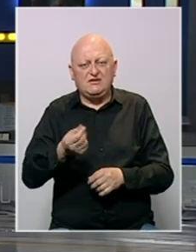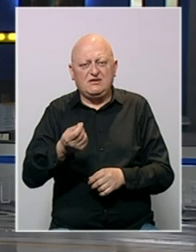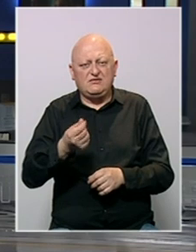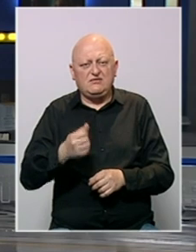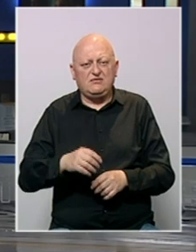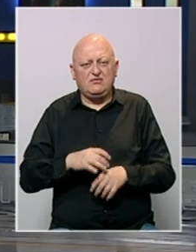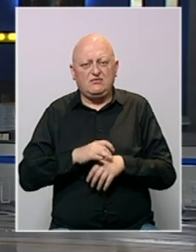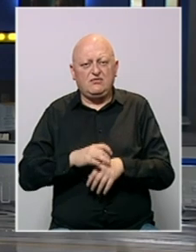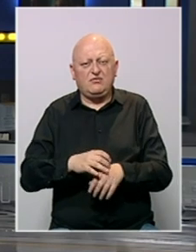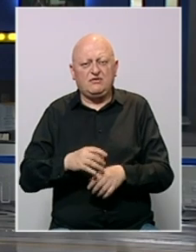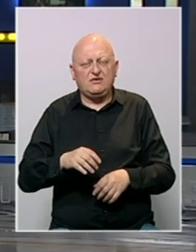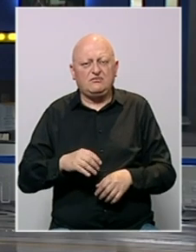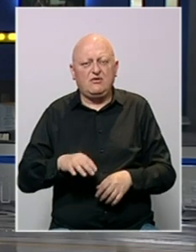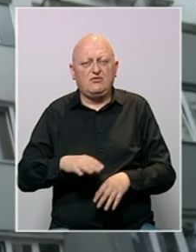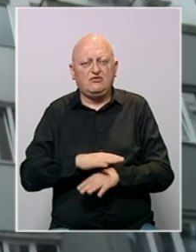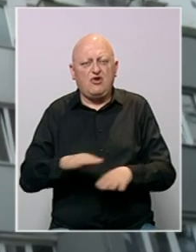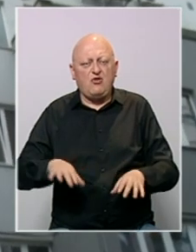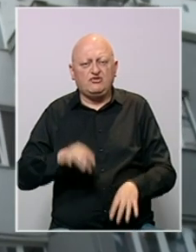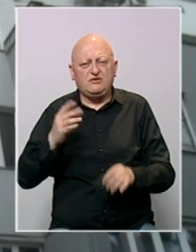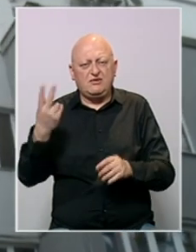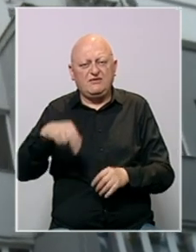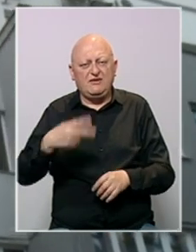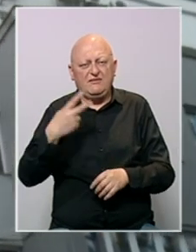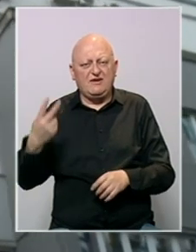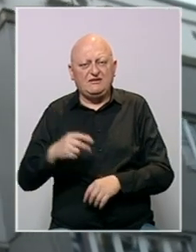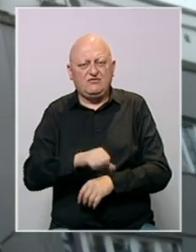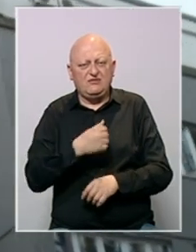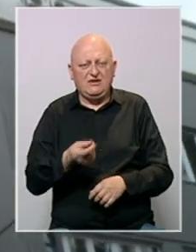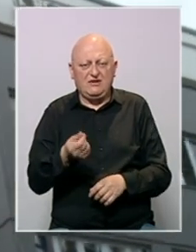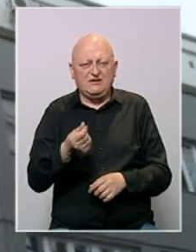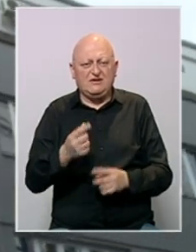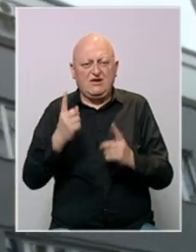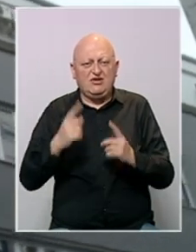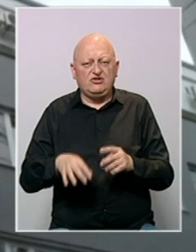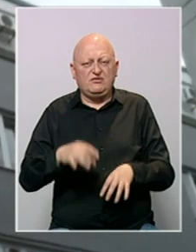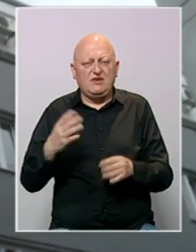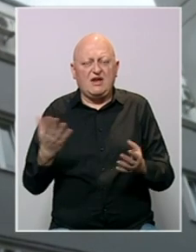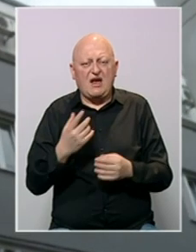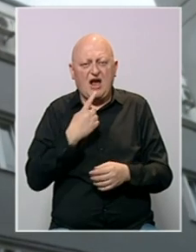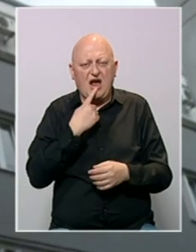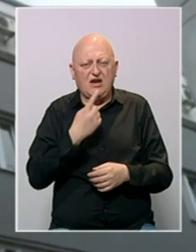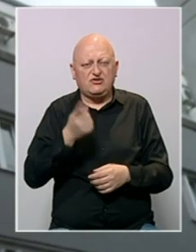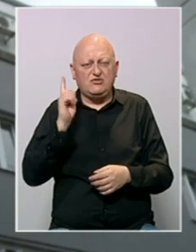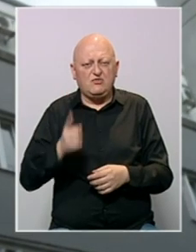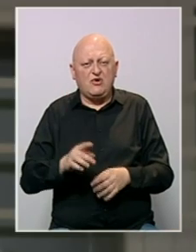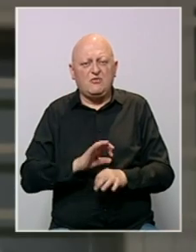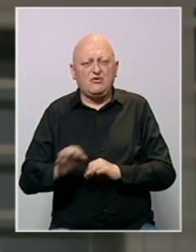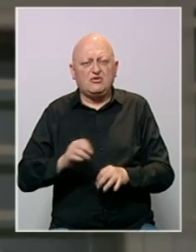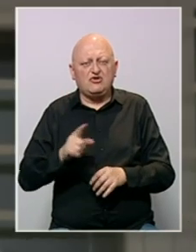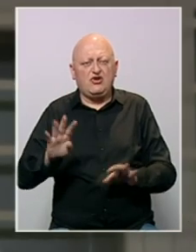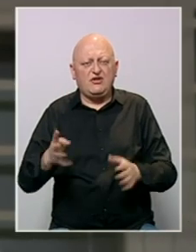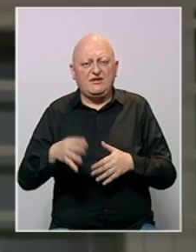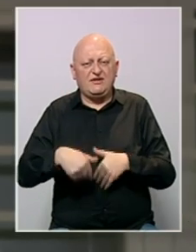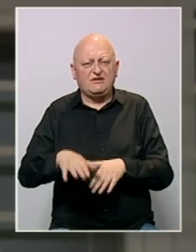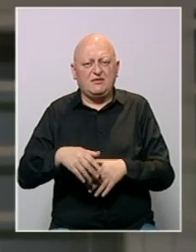osiguraju financijska sredstva za provođenje opštih izbora 2022. godine. Sredstva za održavanje izbora, kako